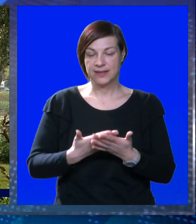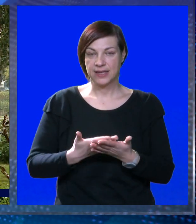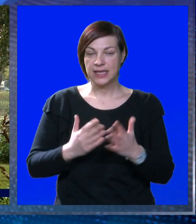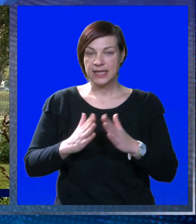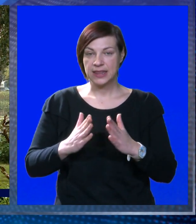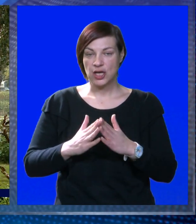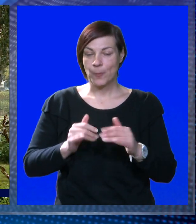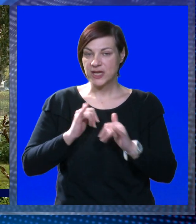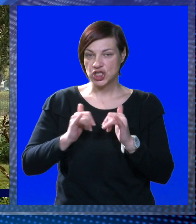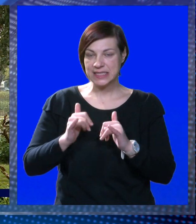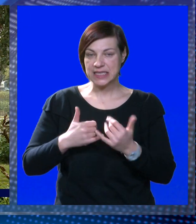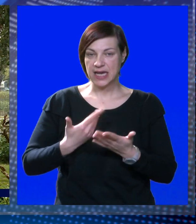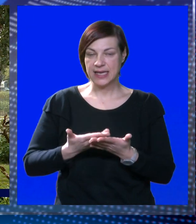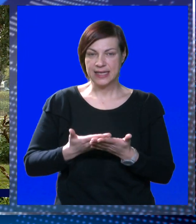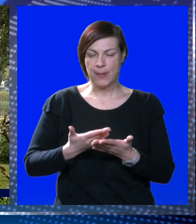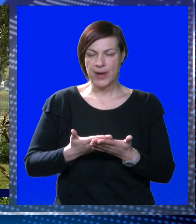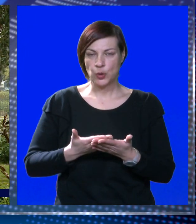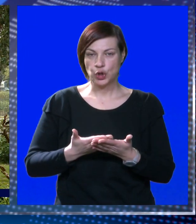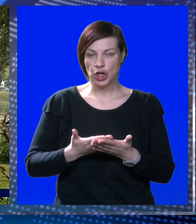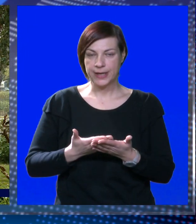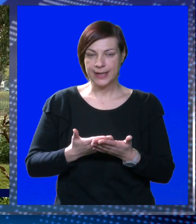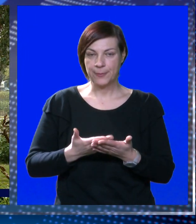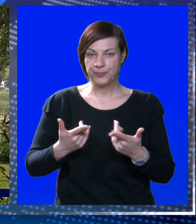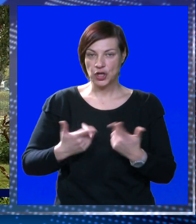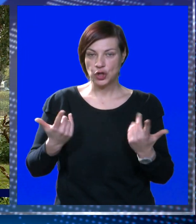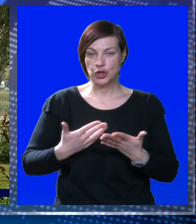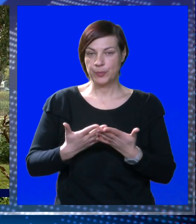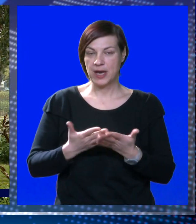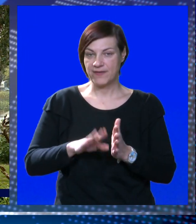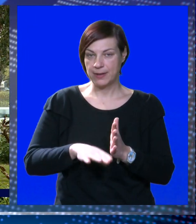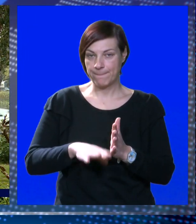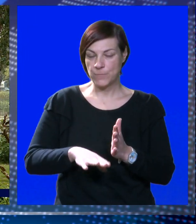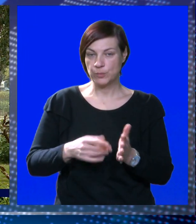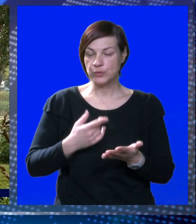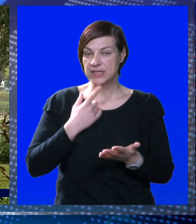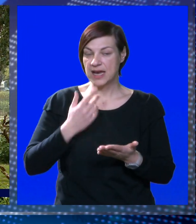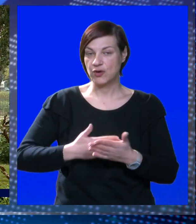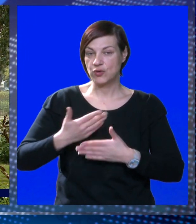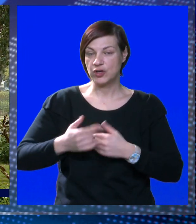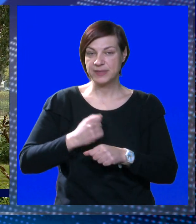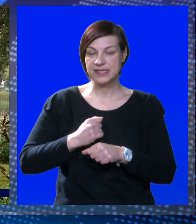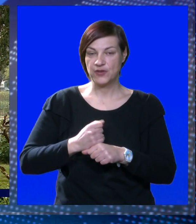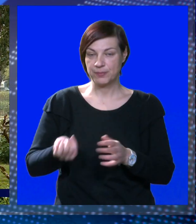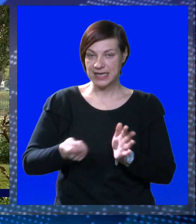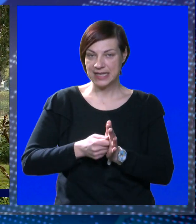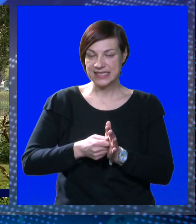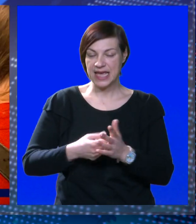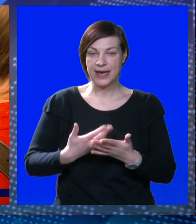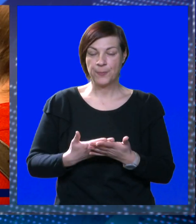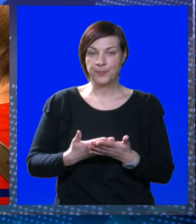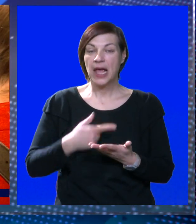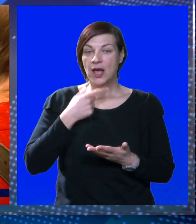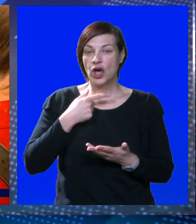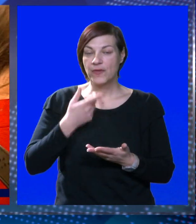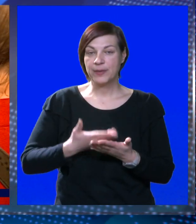domaće i strane i na temelju toga odobravati određene popuste nakon koje bi se formirala konačna cijena.